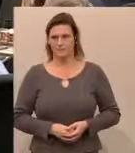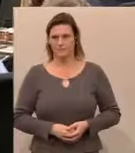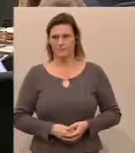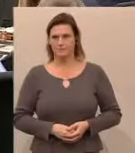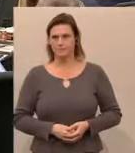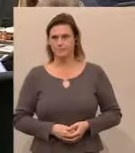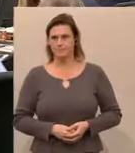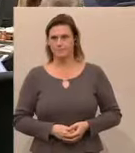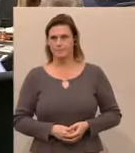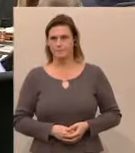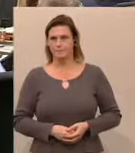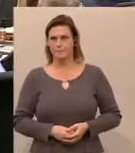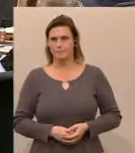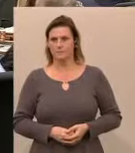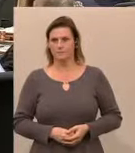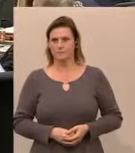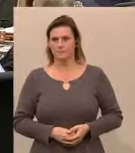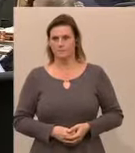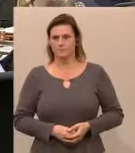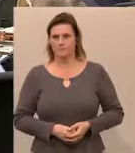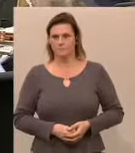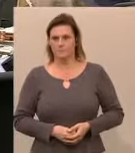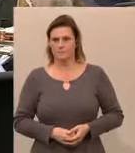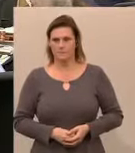durch den Mandatar Peter Pilz von der Liste jetzt.